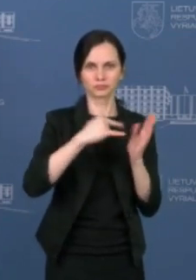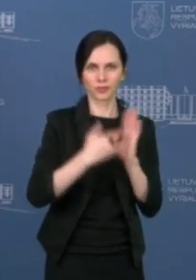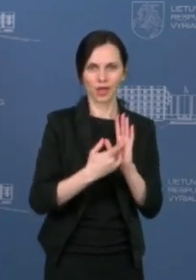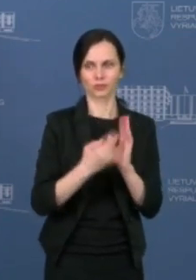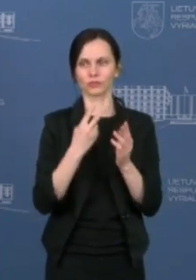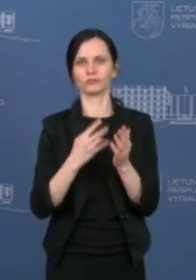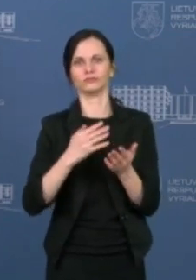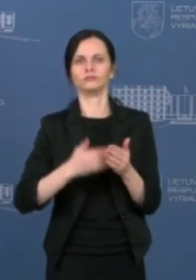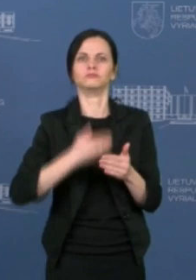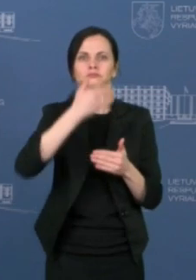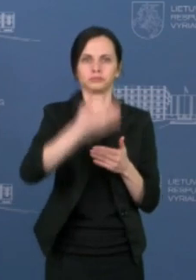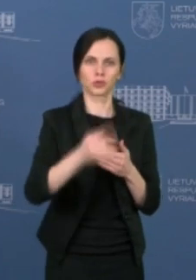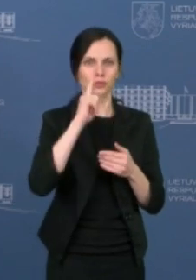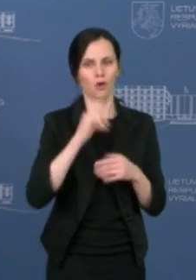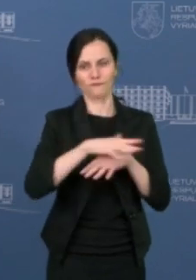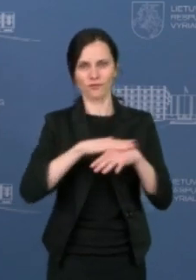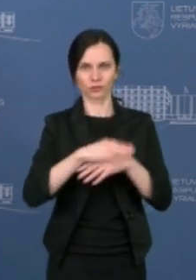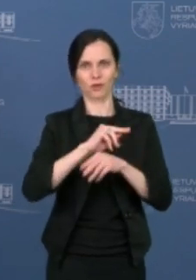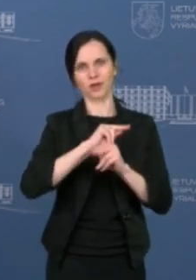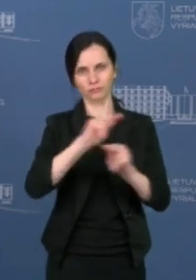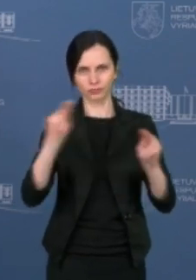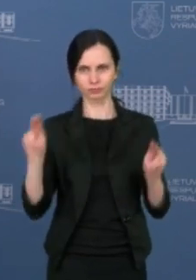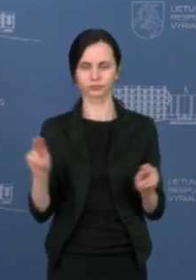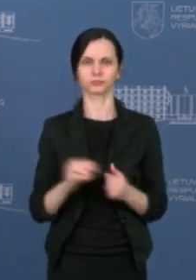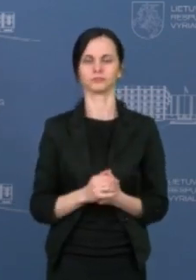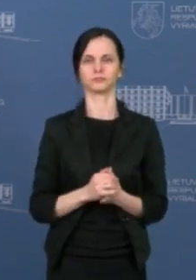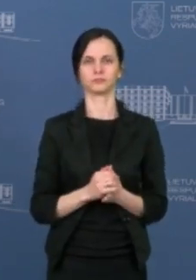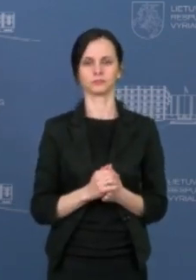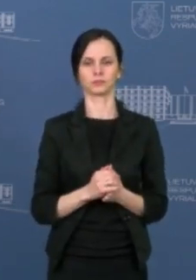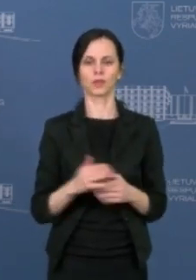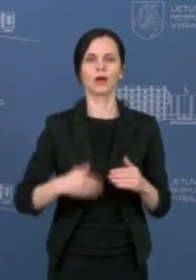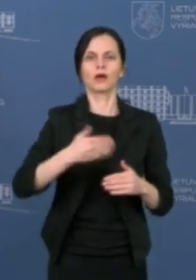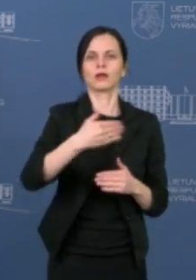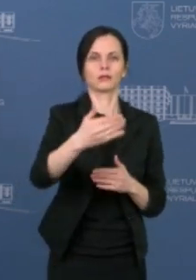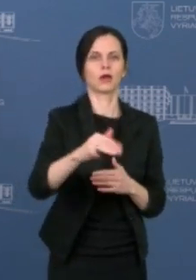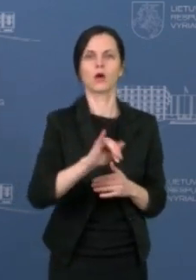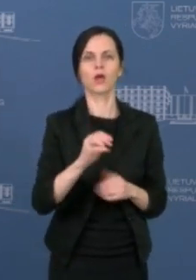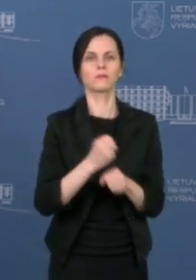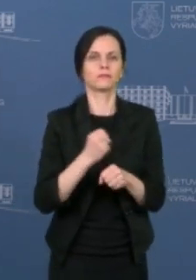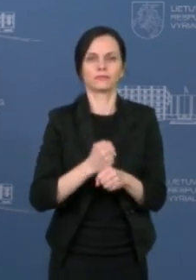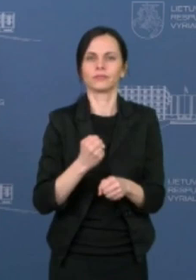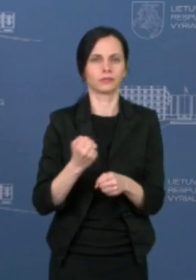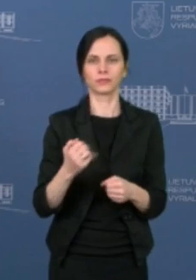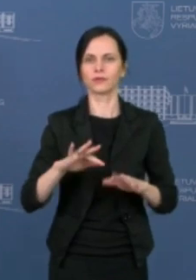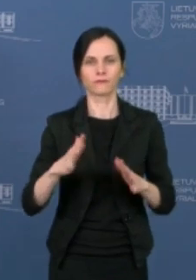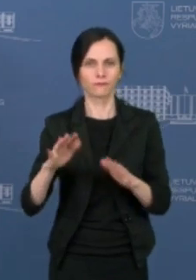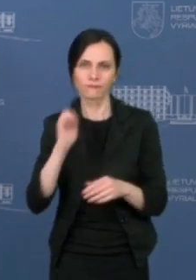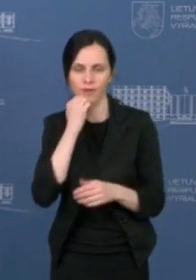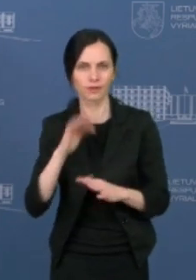matymu su visa visuomenė, kaip kur link galėtume judėti, nes tikrai yra